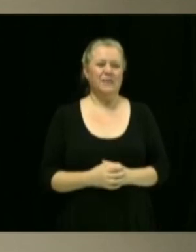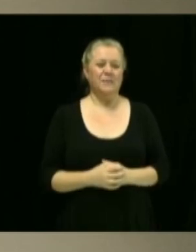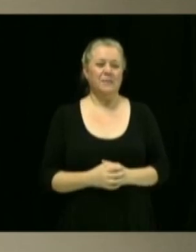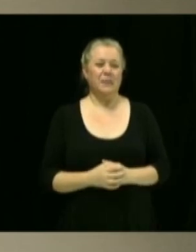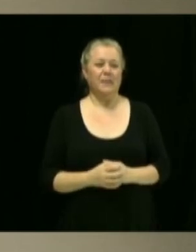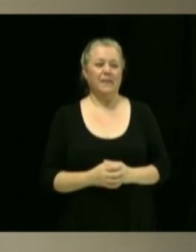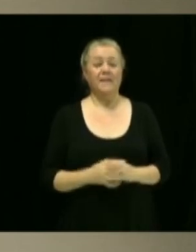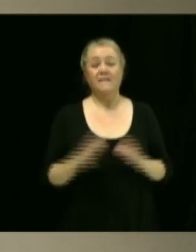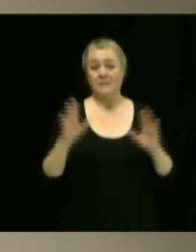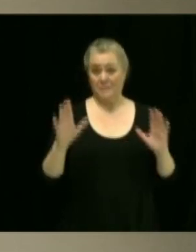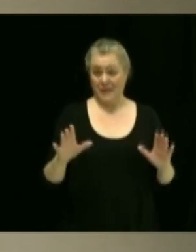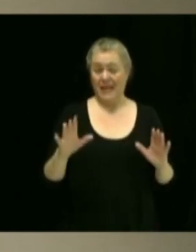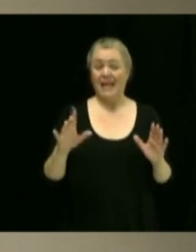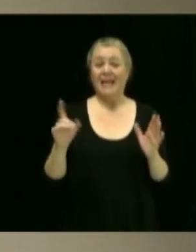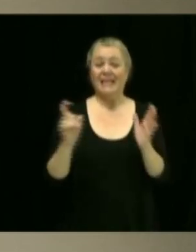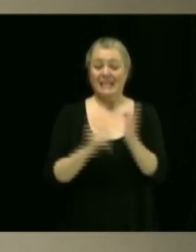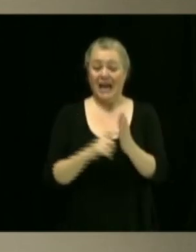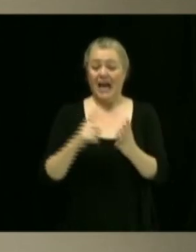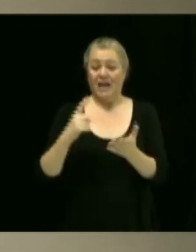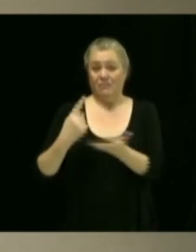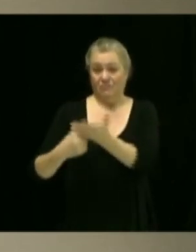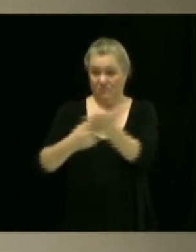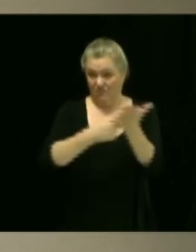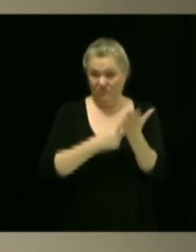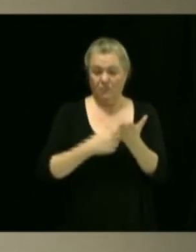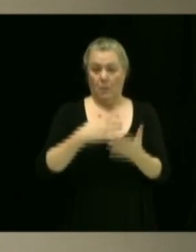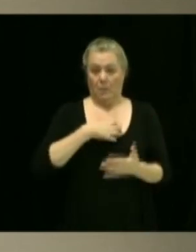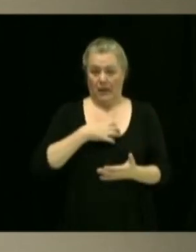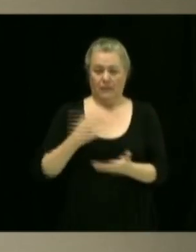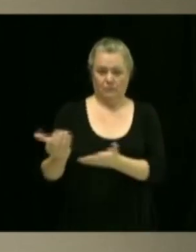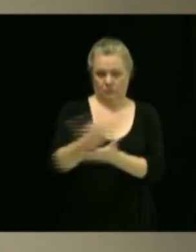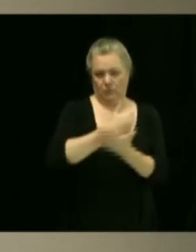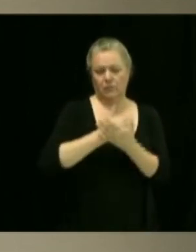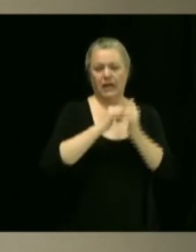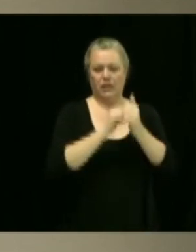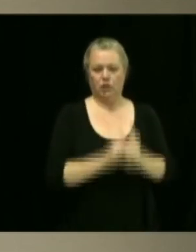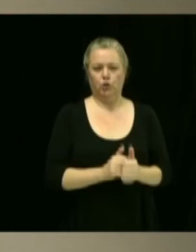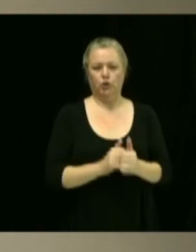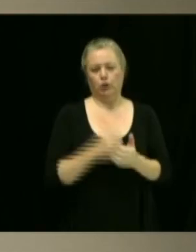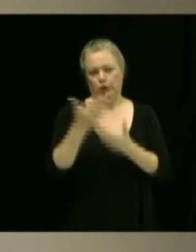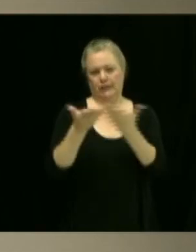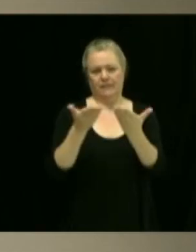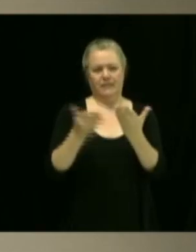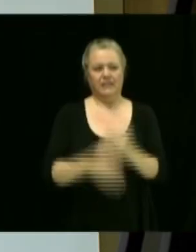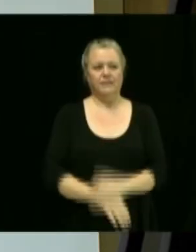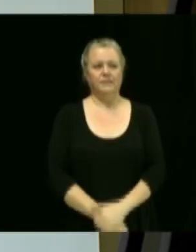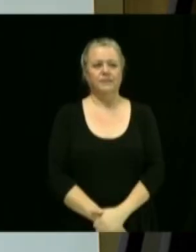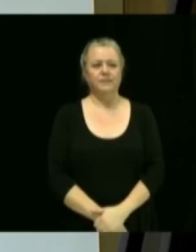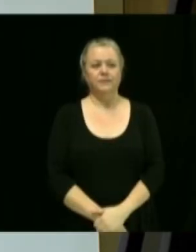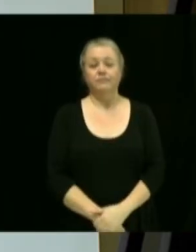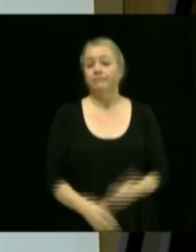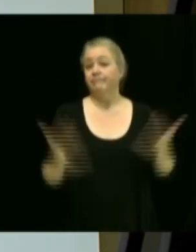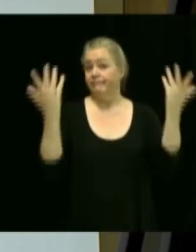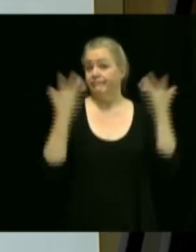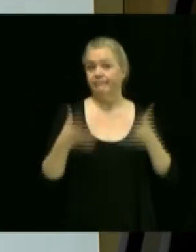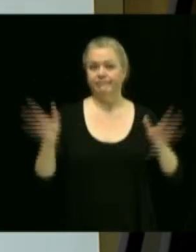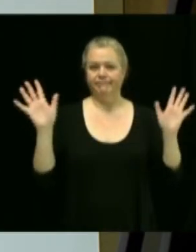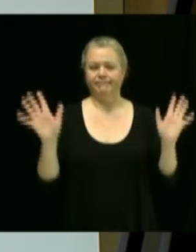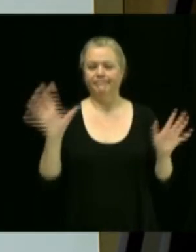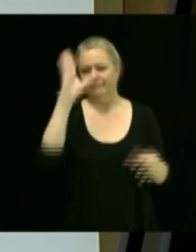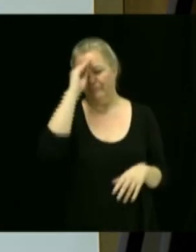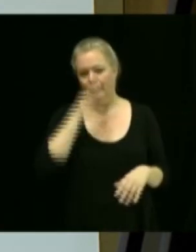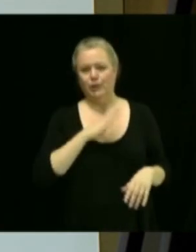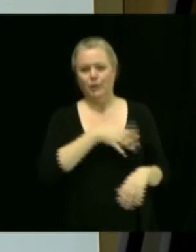Puis une fois qu'on aura recueilli les différentes plaintes, on pourra ajuster nos services. C'était la dernière question, M. le maire.